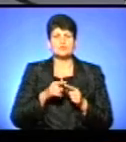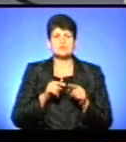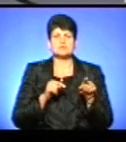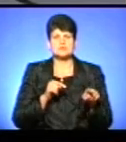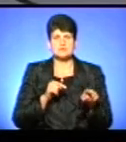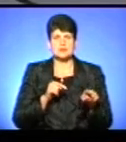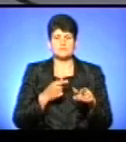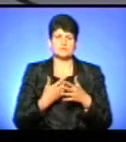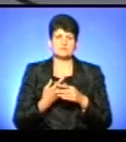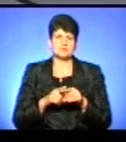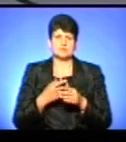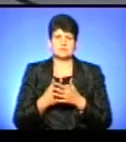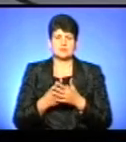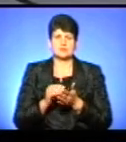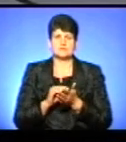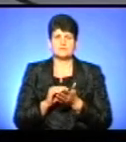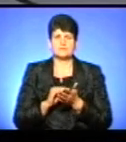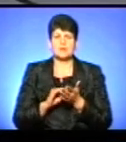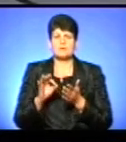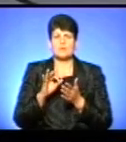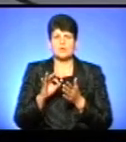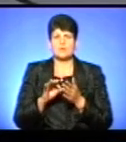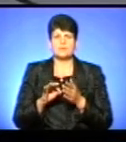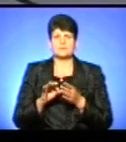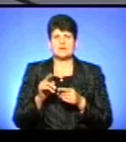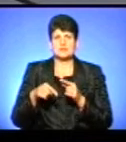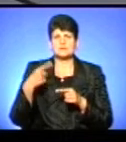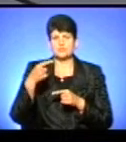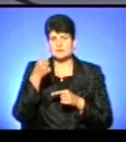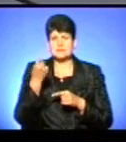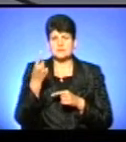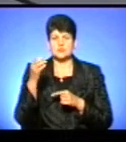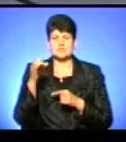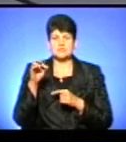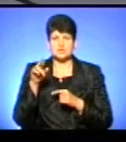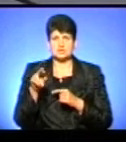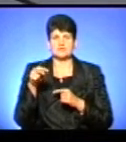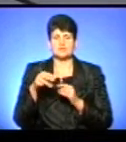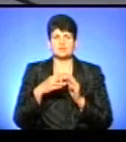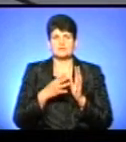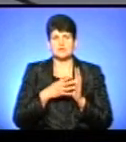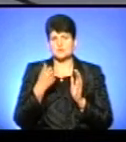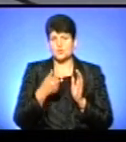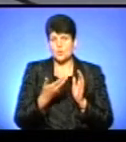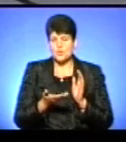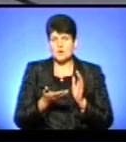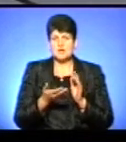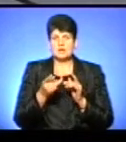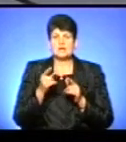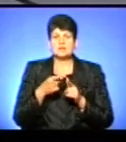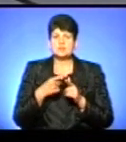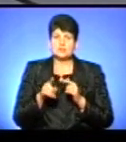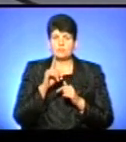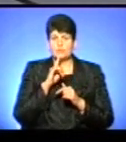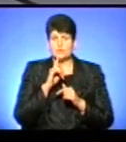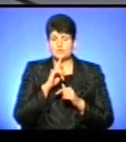вона, начебто, в постанові йдеться про запровадження з наступного року, з 1 січня 2019 року. Чи поки що